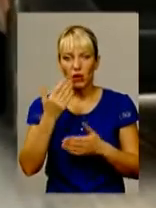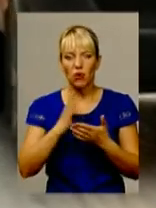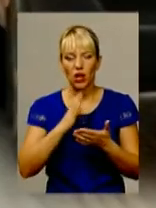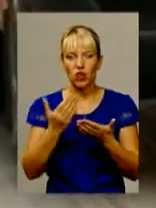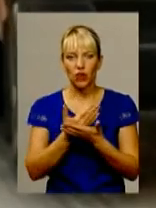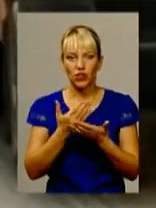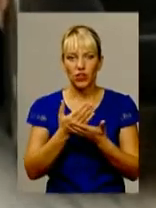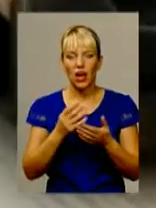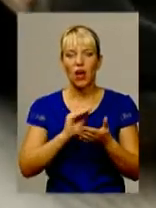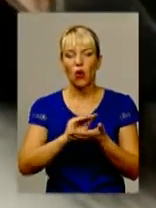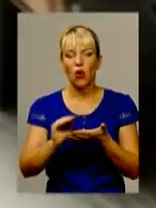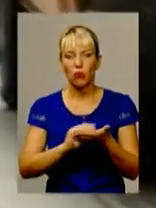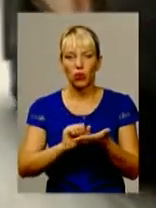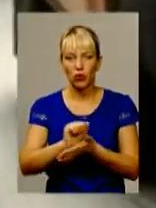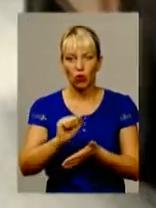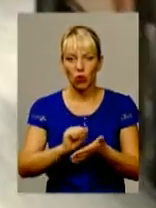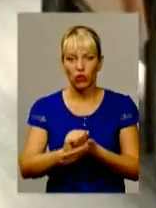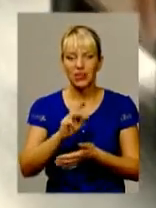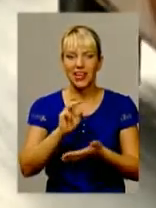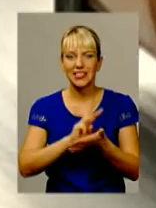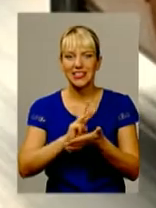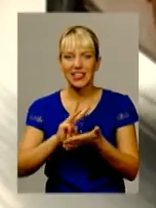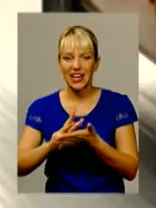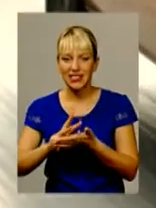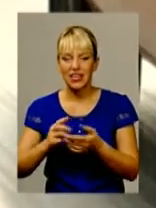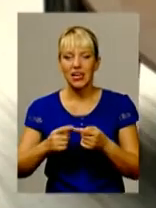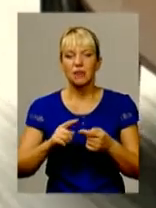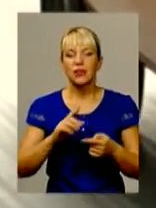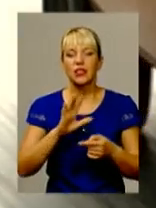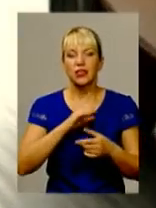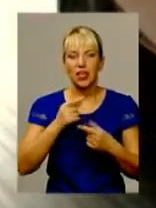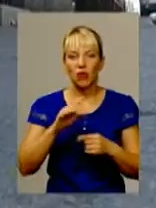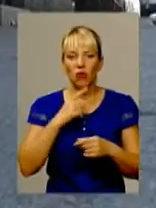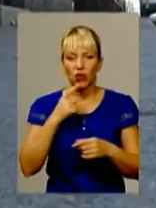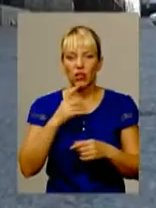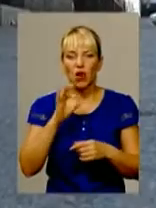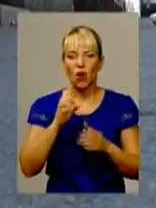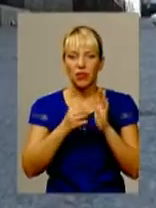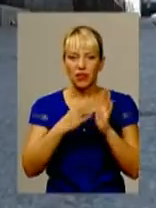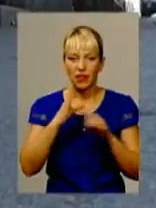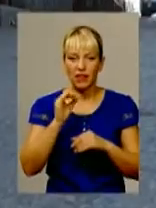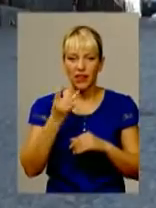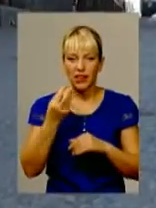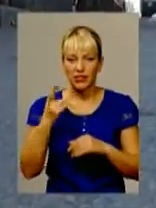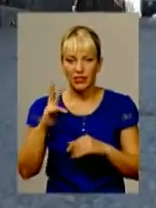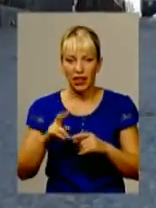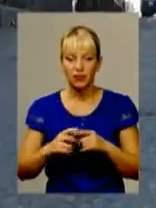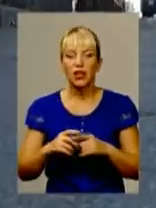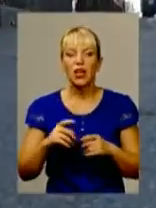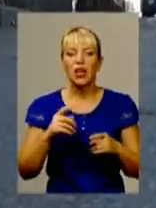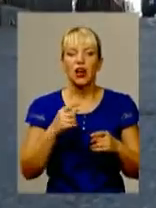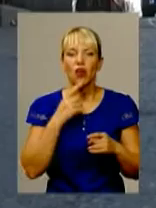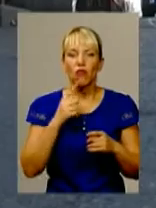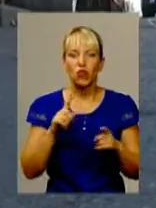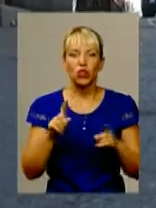Хмельницької міської ради, де чітко записано, що старі нові тарифи почнуть діяти з 15 вересня. Возять за новими тарифами, бо змушені, так